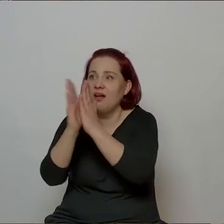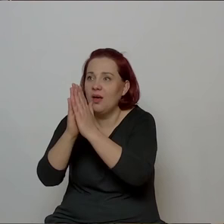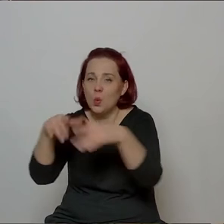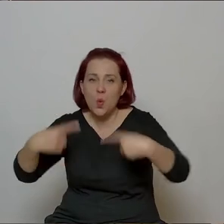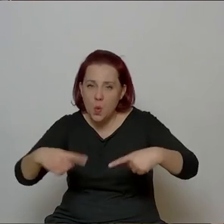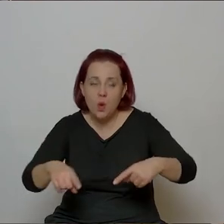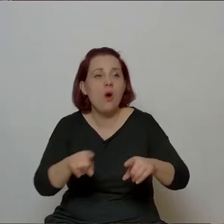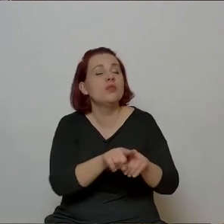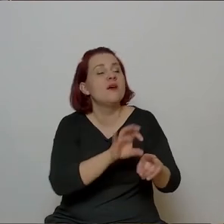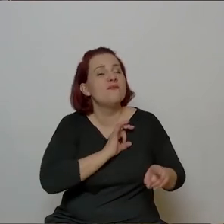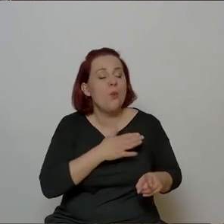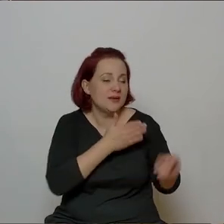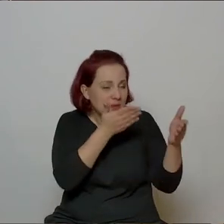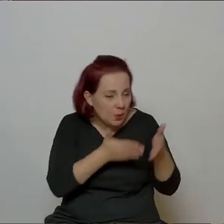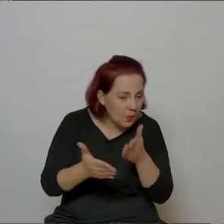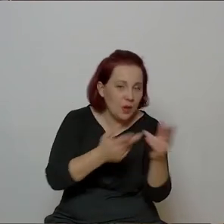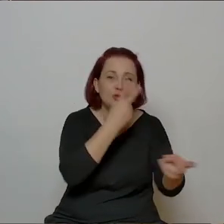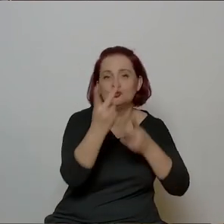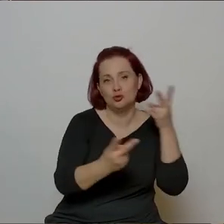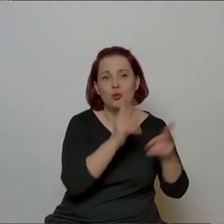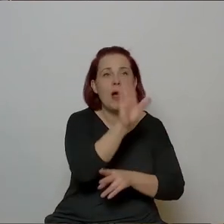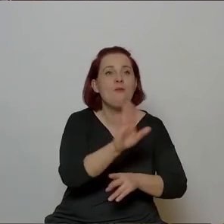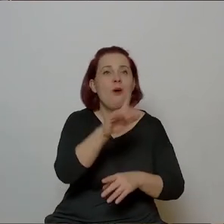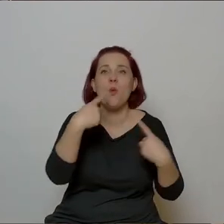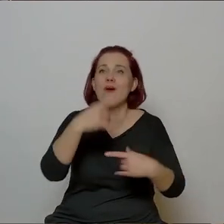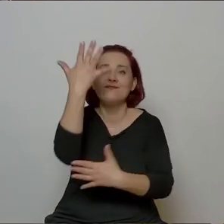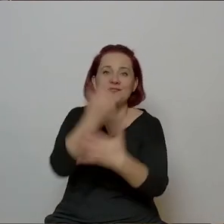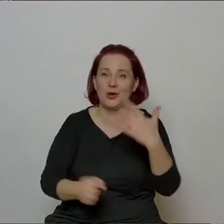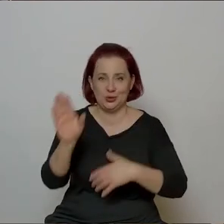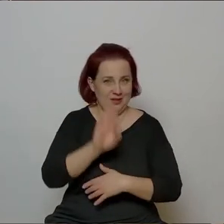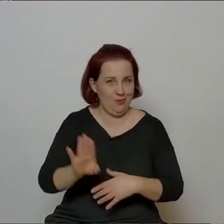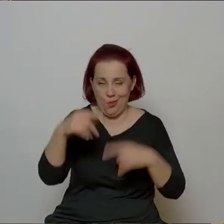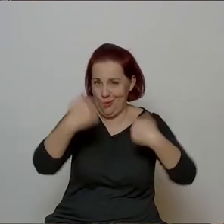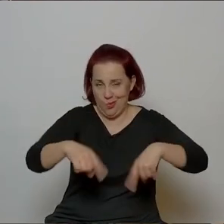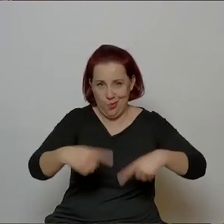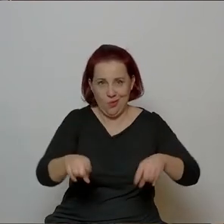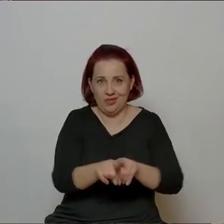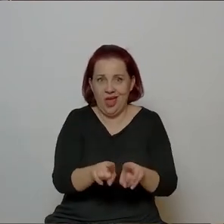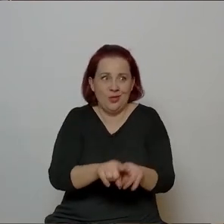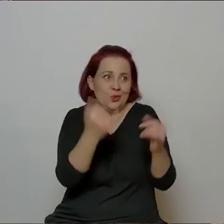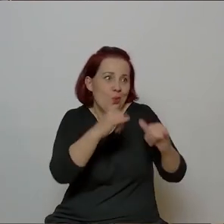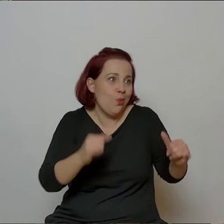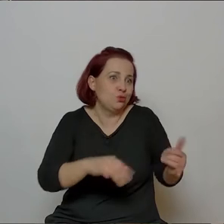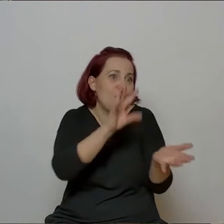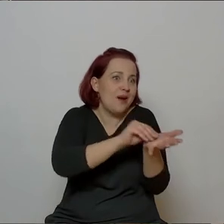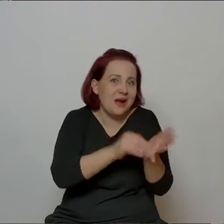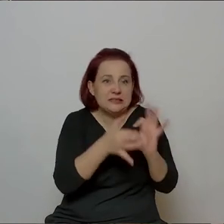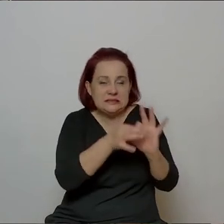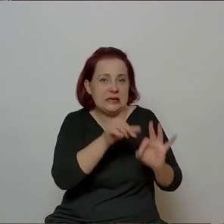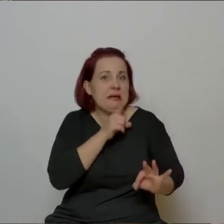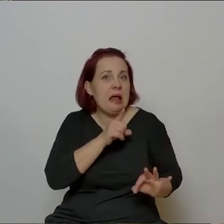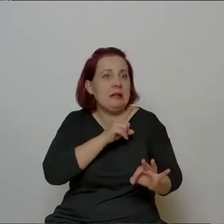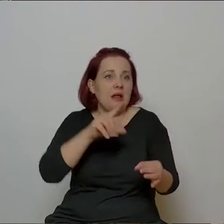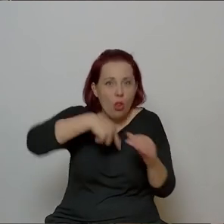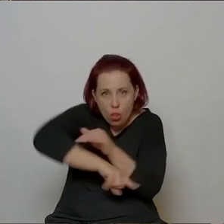Boga w taki sposób, no nie używał go do niczego, a tym bardziej w ogóle, no no, praktyk religijnych, żeby wspomagać tym